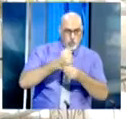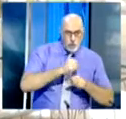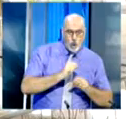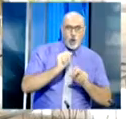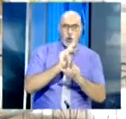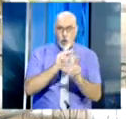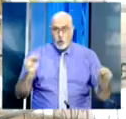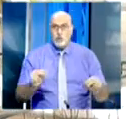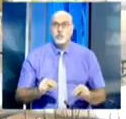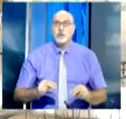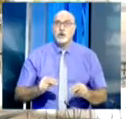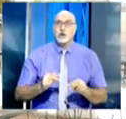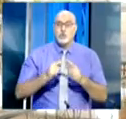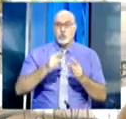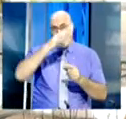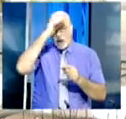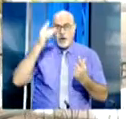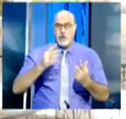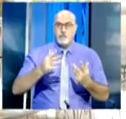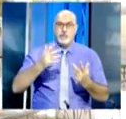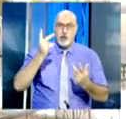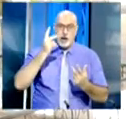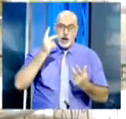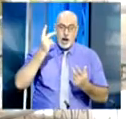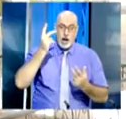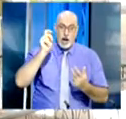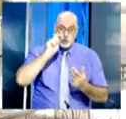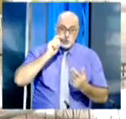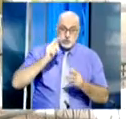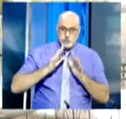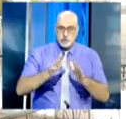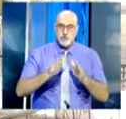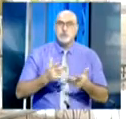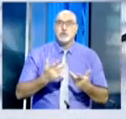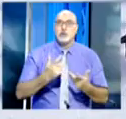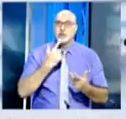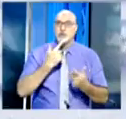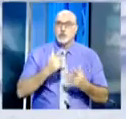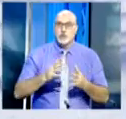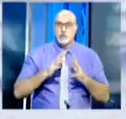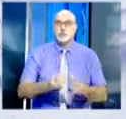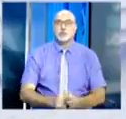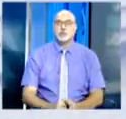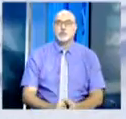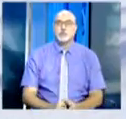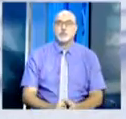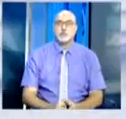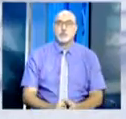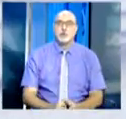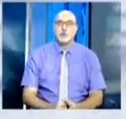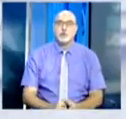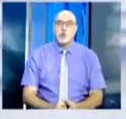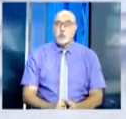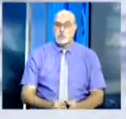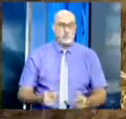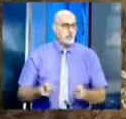يعني هذه جد مشاركة جد مشرفة فبحيث يعني من واجب كل تلميذ أن يشارك المؤكد أيضا أن الكل عازم